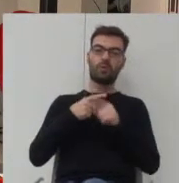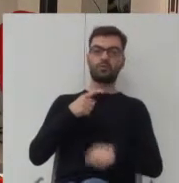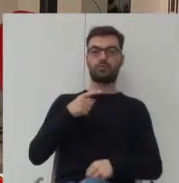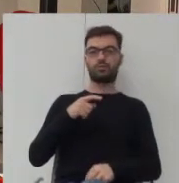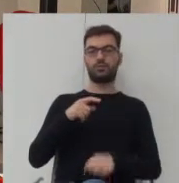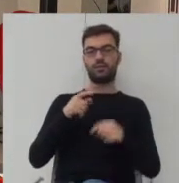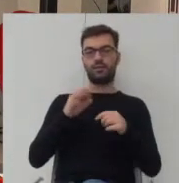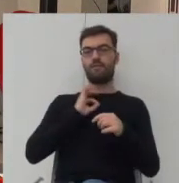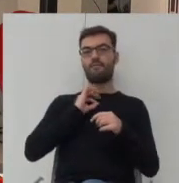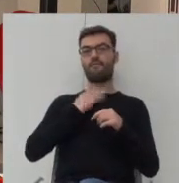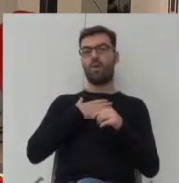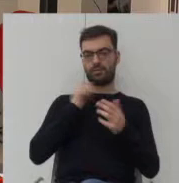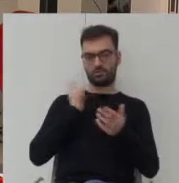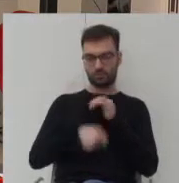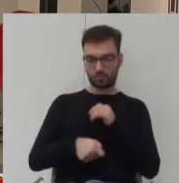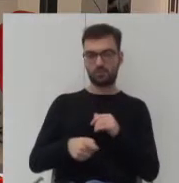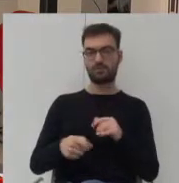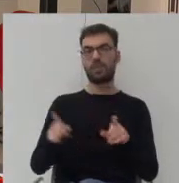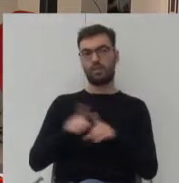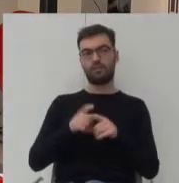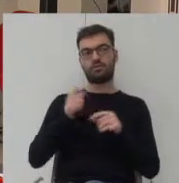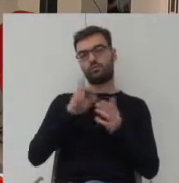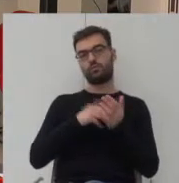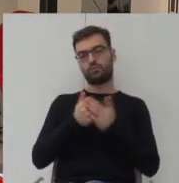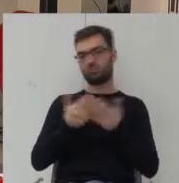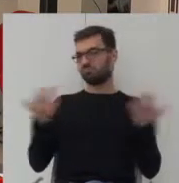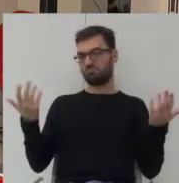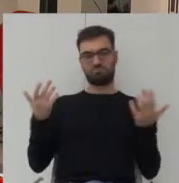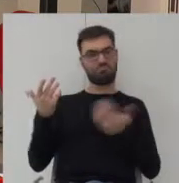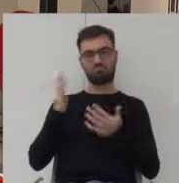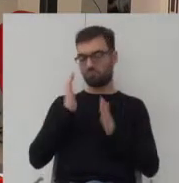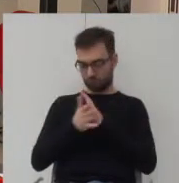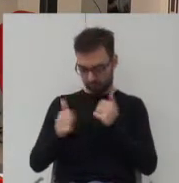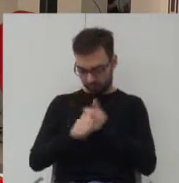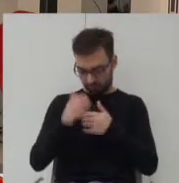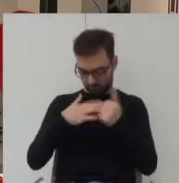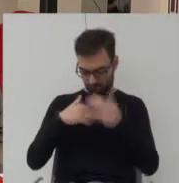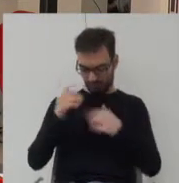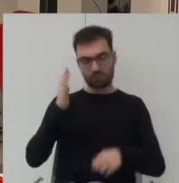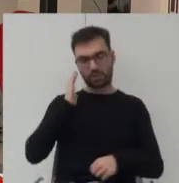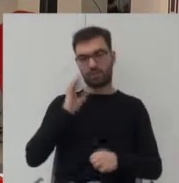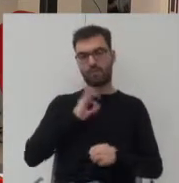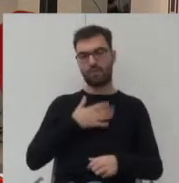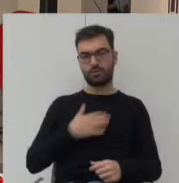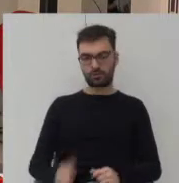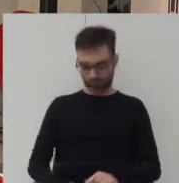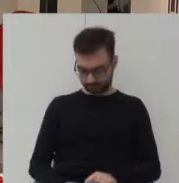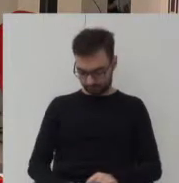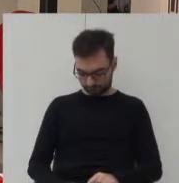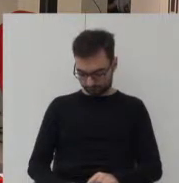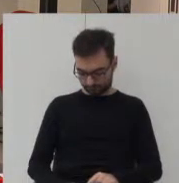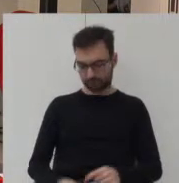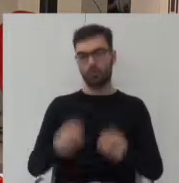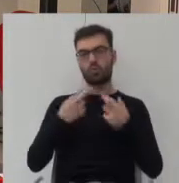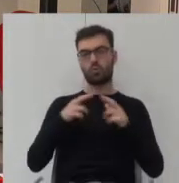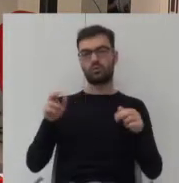dochodzenia do własności mieszkańców a były przykłady gdzie po prostu chodziło o budowę mieszkań własnościowych więc różnice